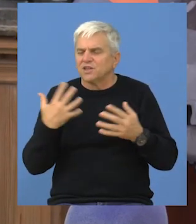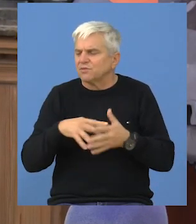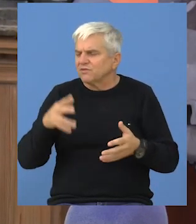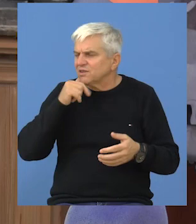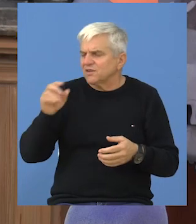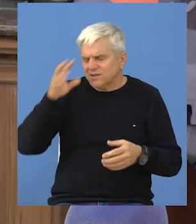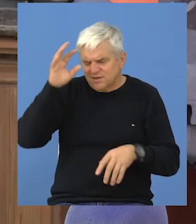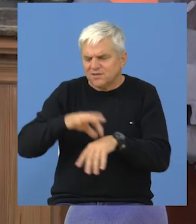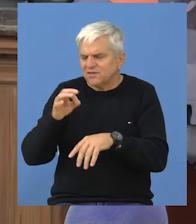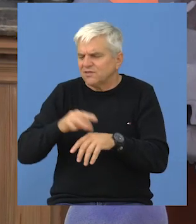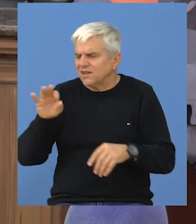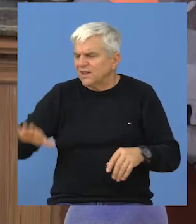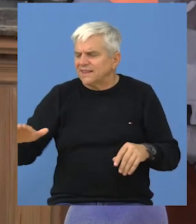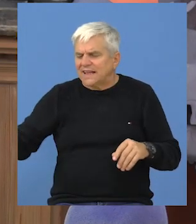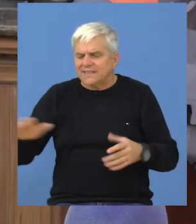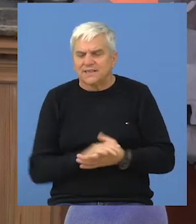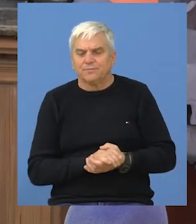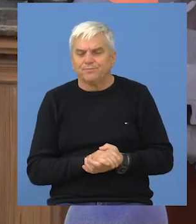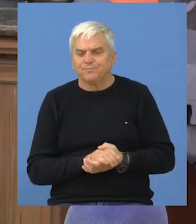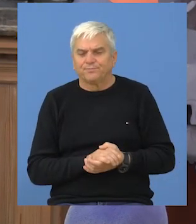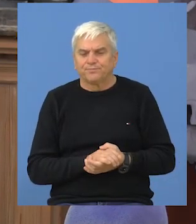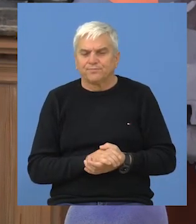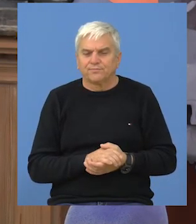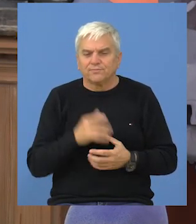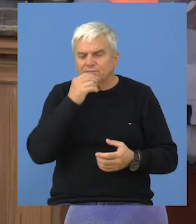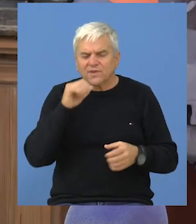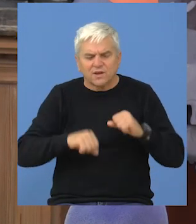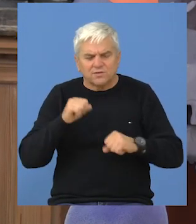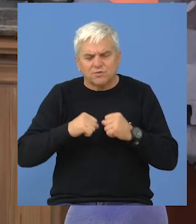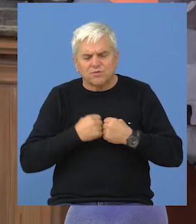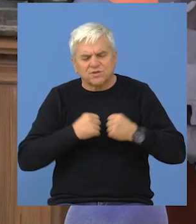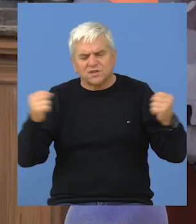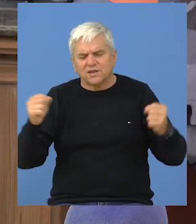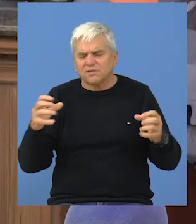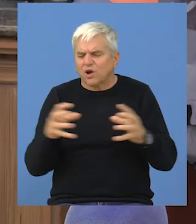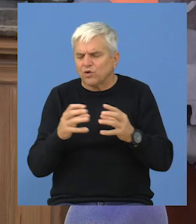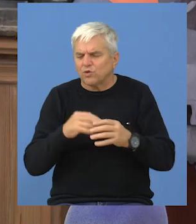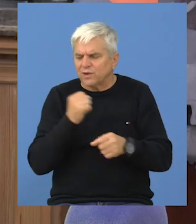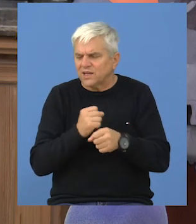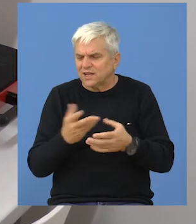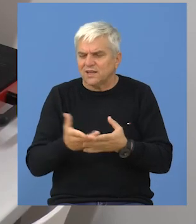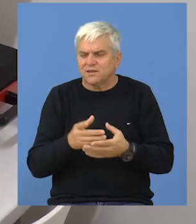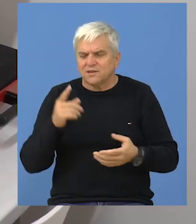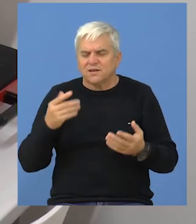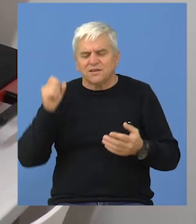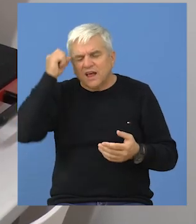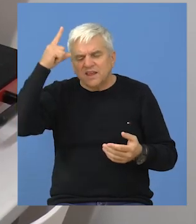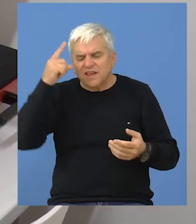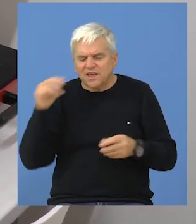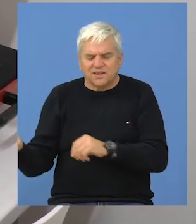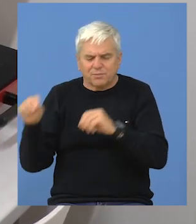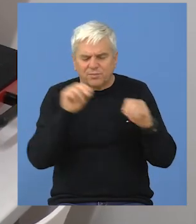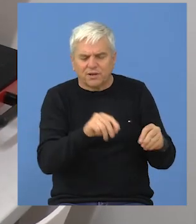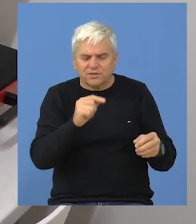preduzivljivosti kod dece, da razvija sposobnost za timski rad, da ideje